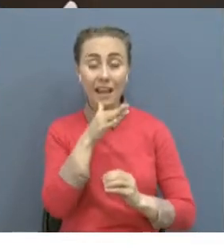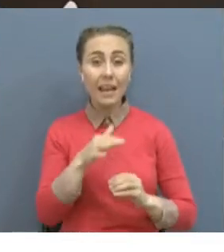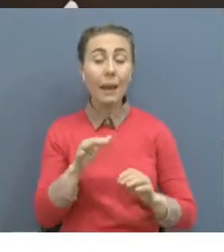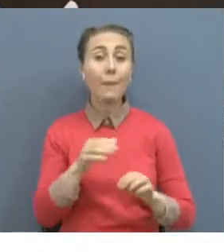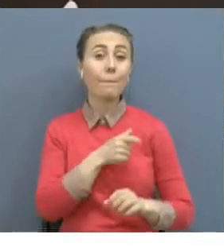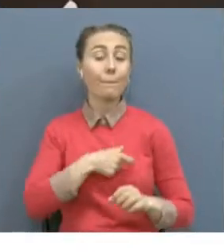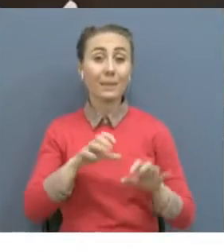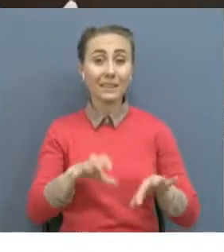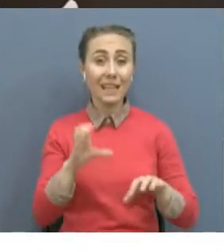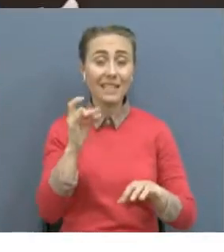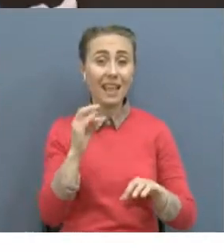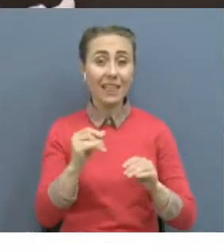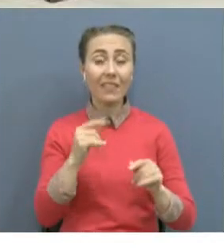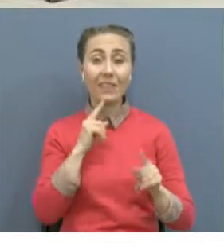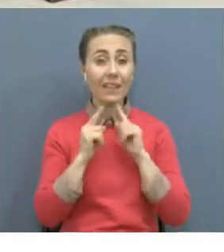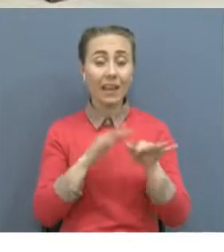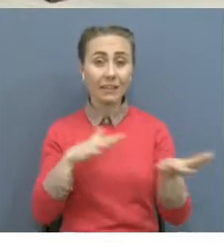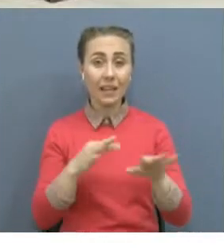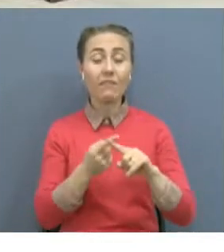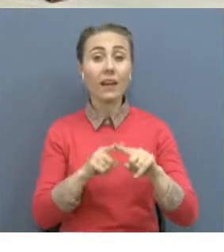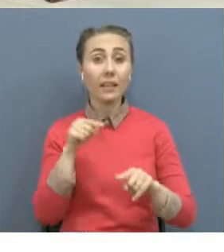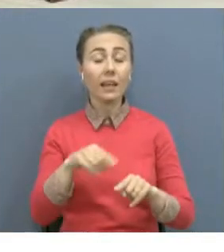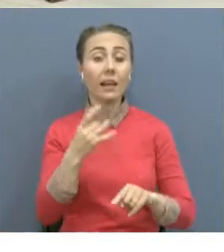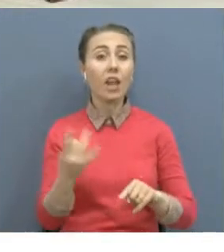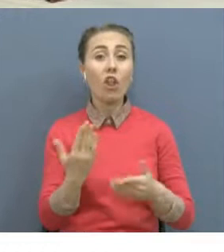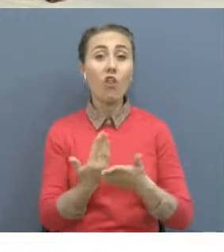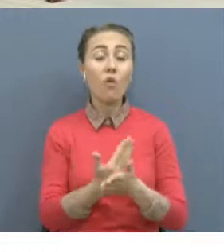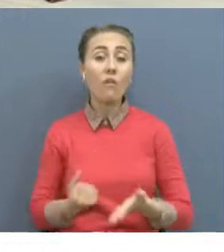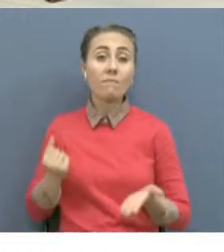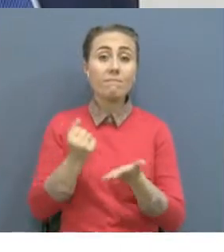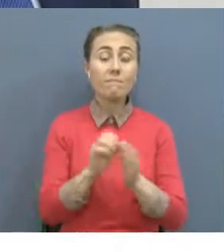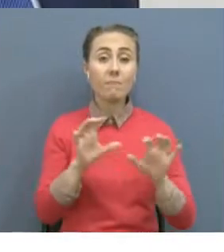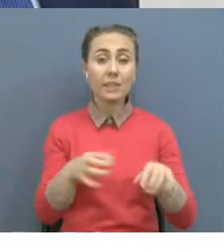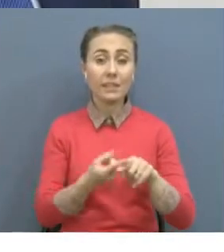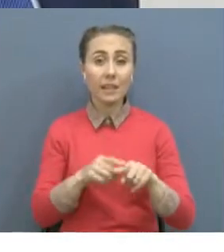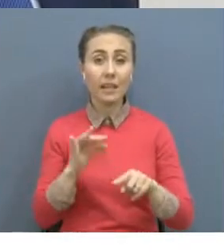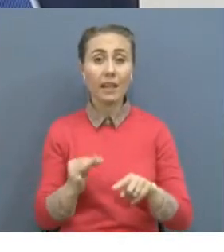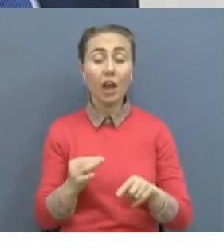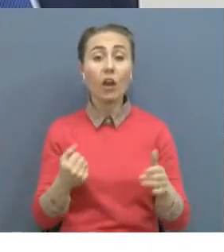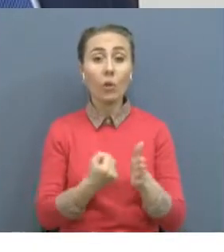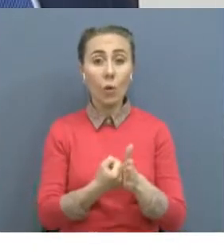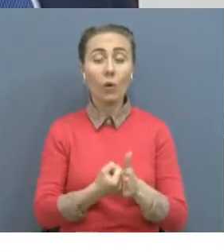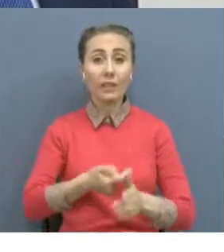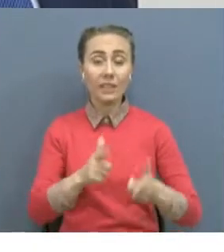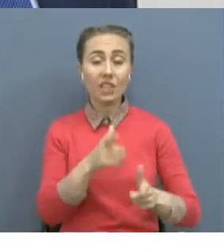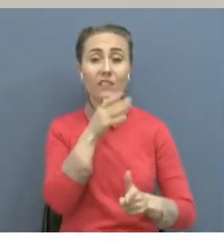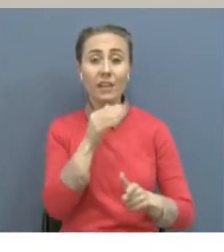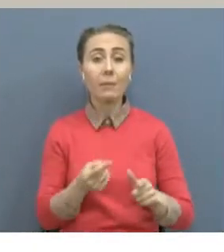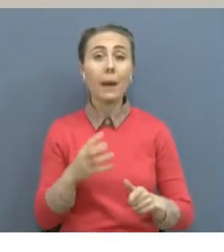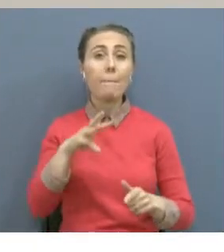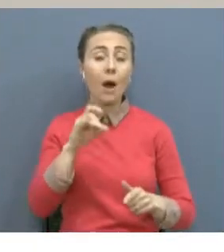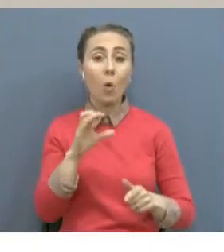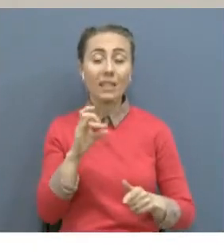Бұл жолы сенатқа жаңа түріған таңыстырды. Осы уақытқа дейін Президент әгімшілігі бақшасының бір үші орынбасары болған мәулен сағатқан ұлына